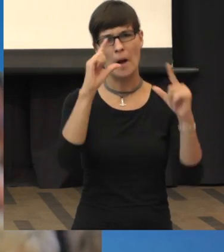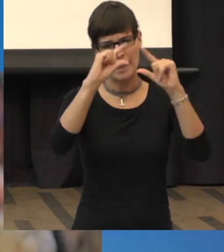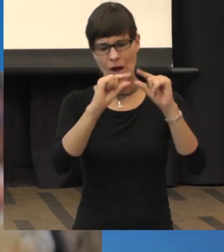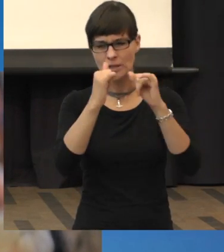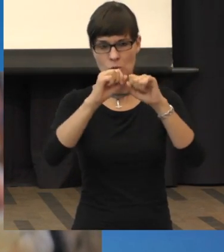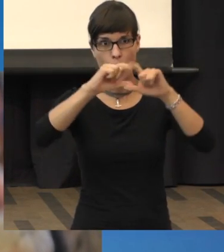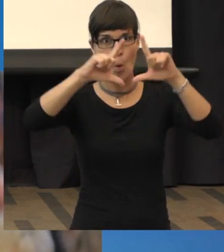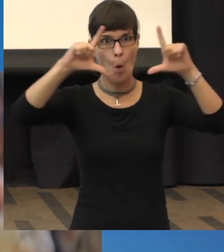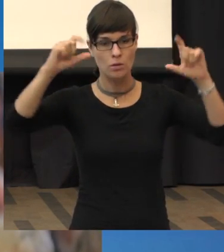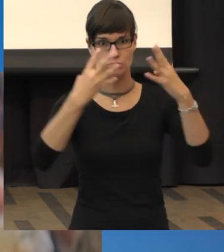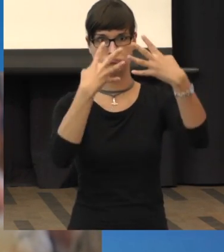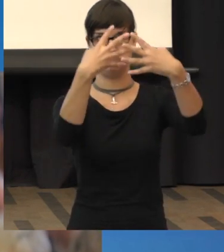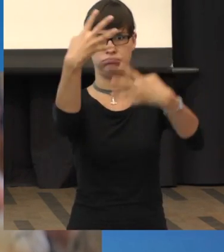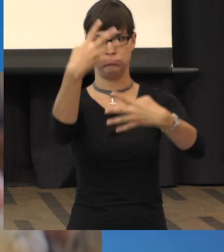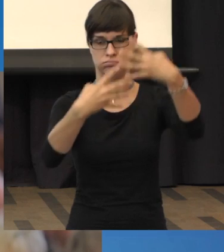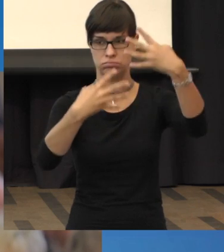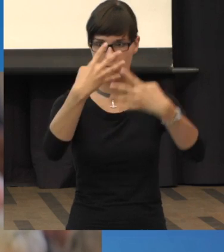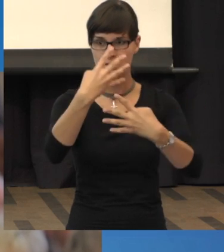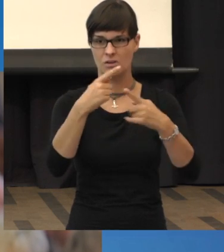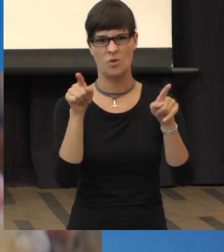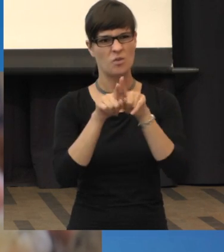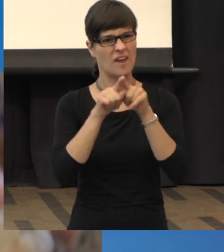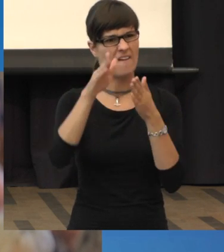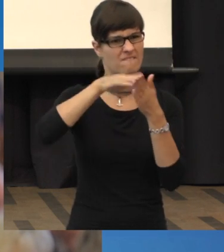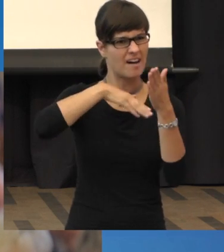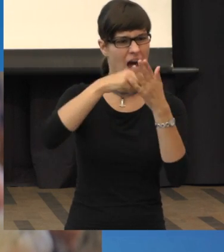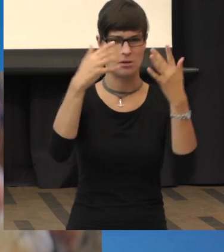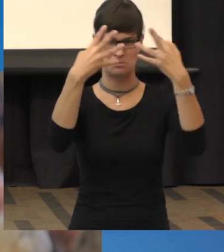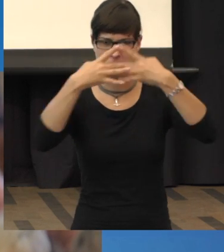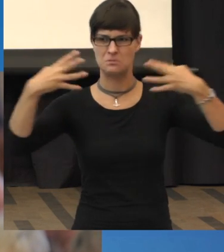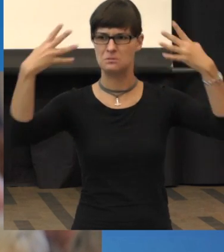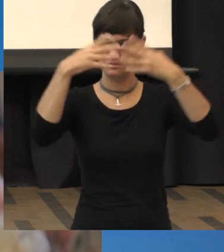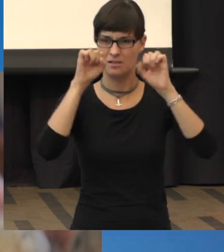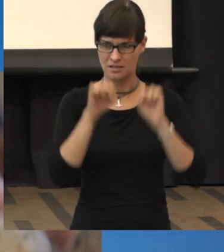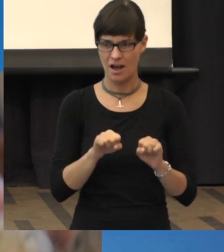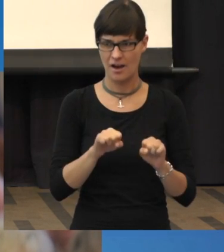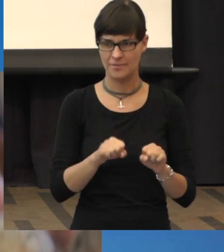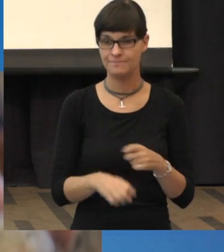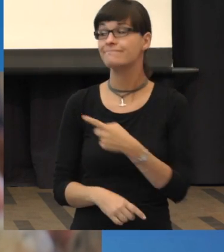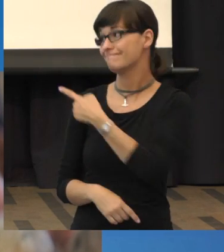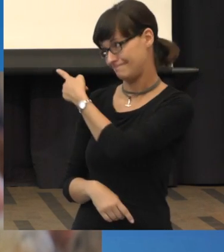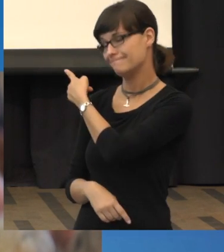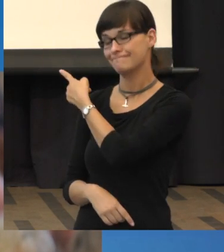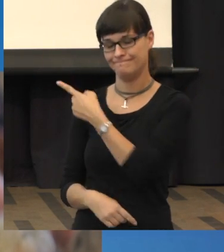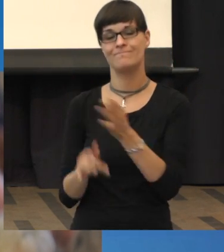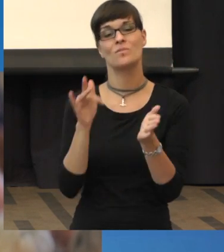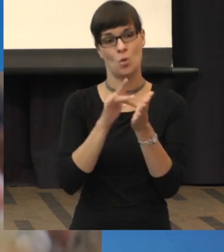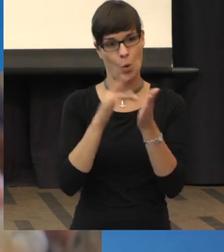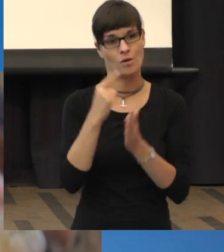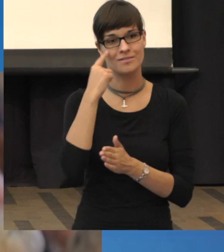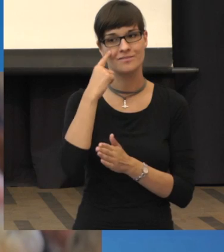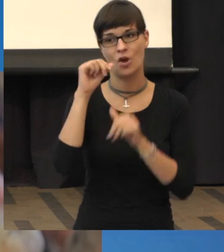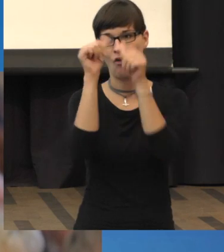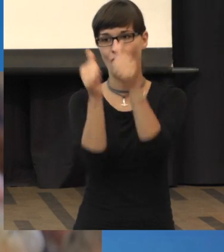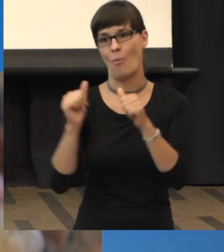Ja, das hängt wahrscheinlich damit zusammen, dass eben Ihre Makula feucht, Sie sagten ja selber, sie ist auch feucht und da ist halt Flüssigkeit drin und Sie